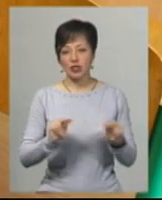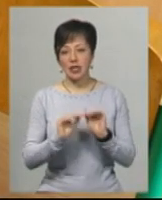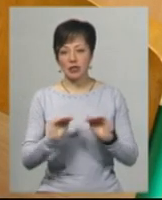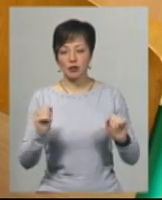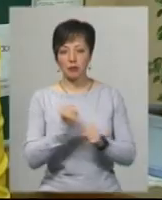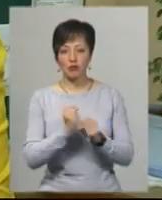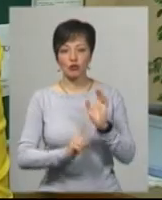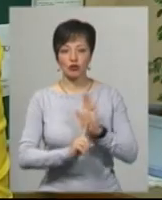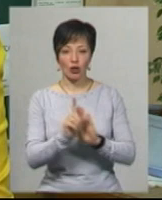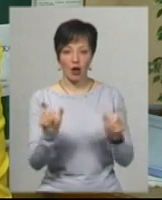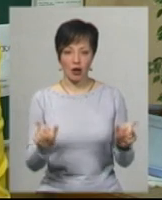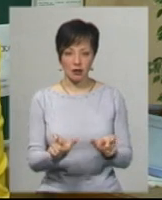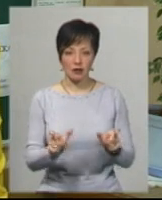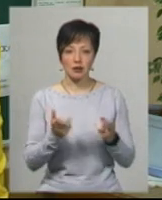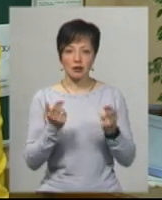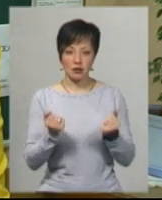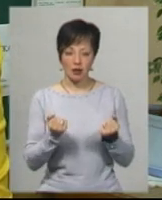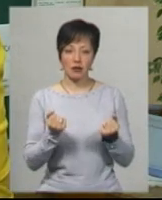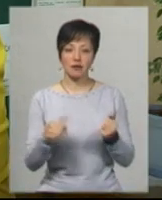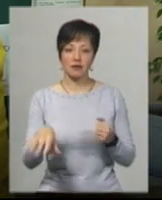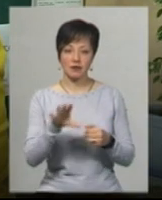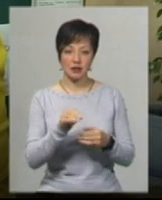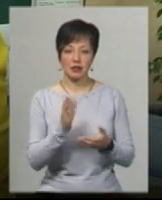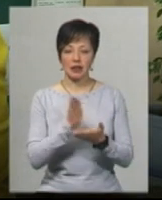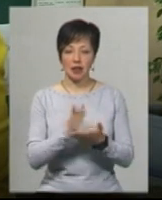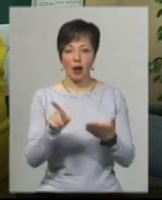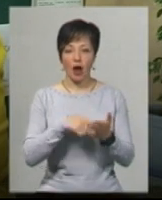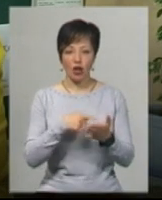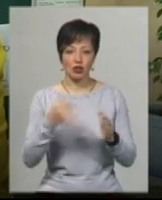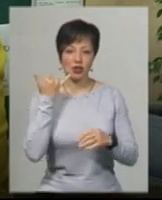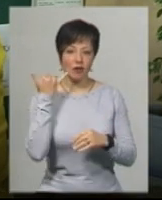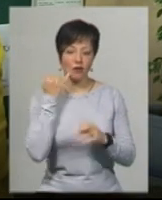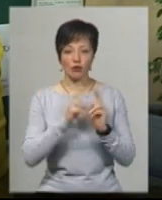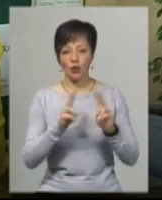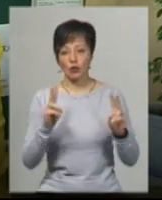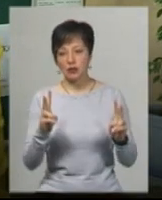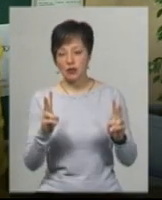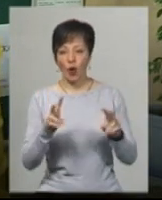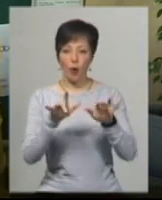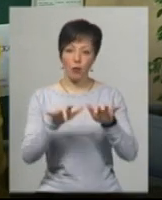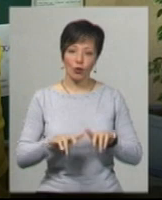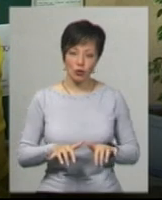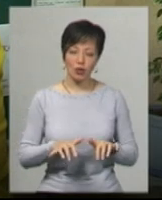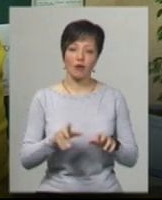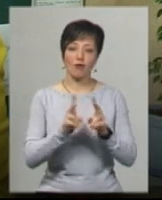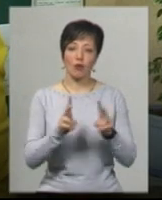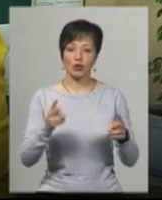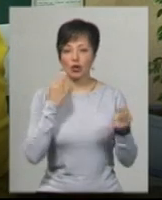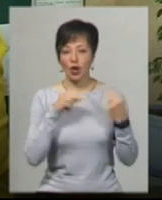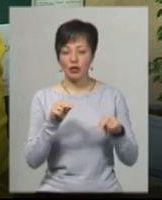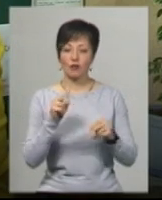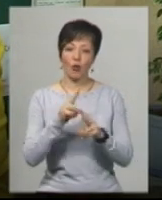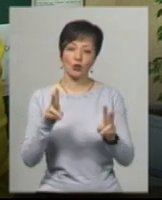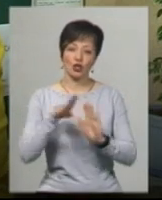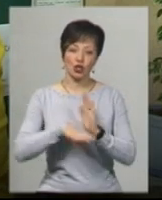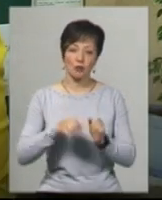працюють від початку карантину. Гаджетти мають всі, у всіх є телефони, в когось телефони, в когось комп'ютери, в когось краще працює,